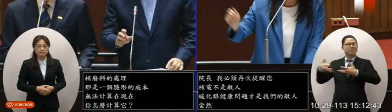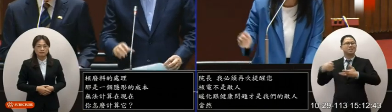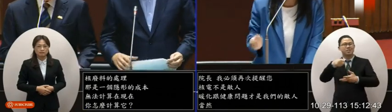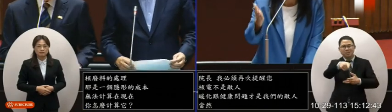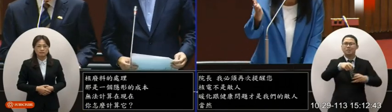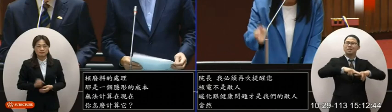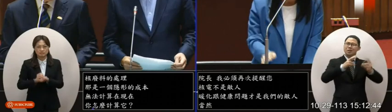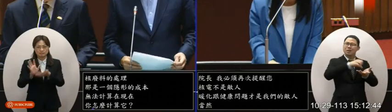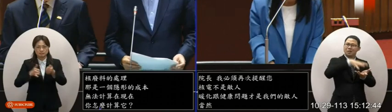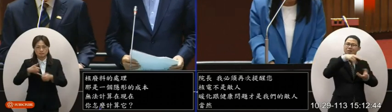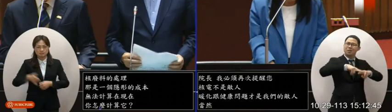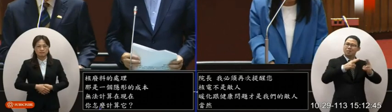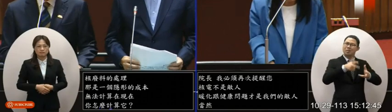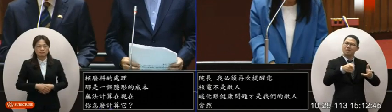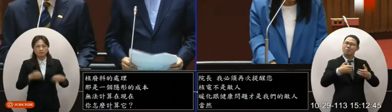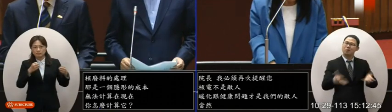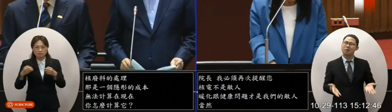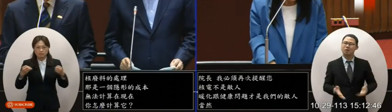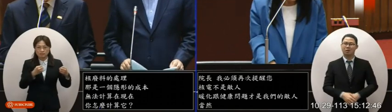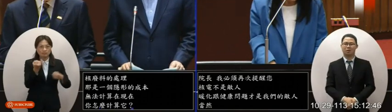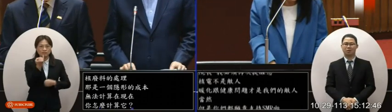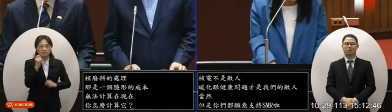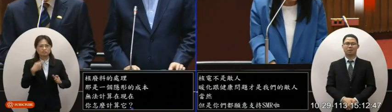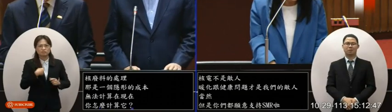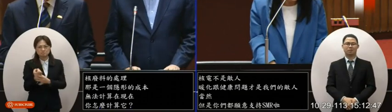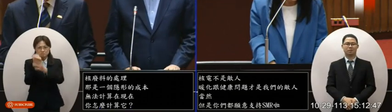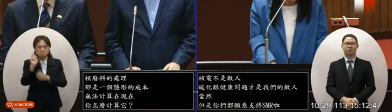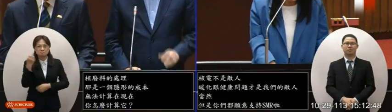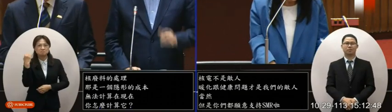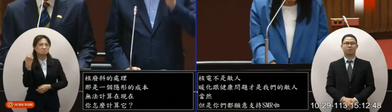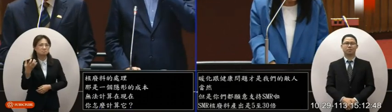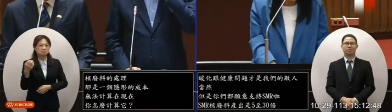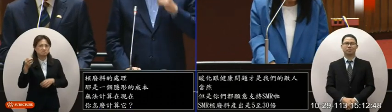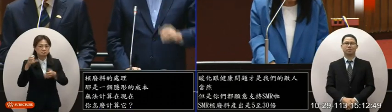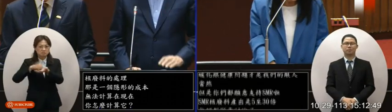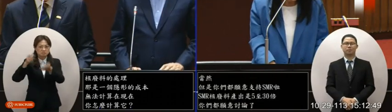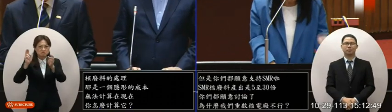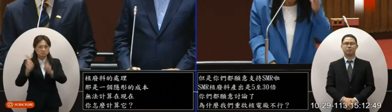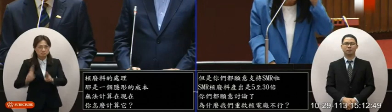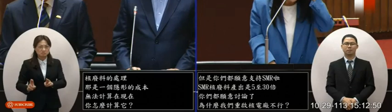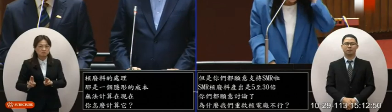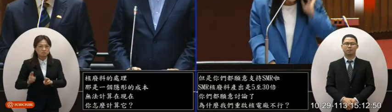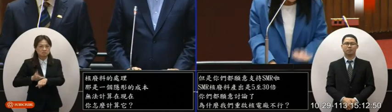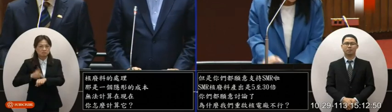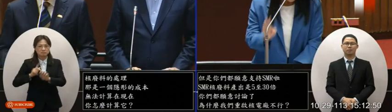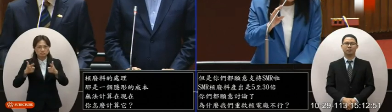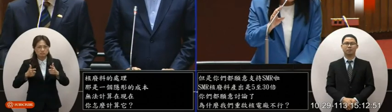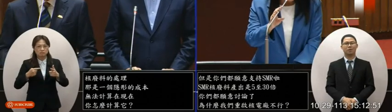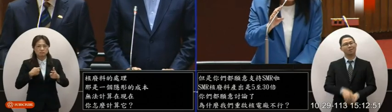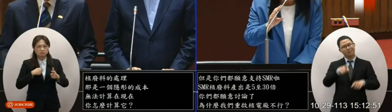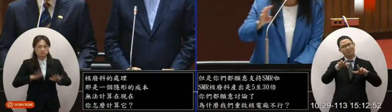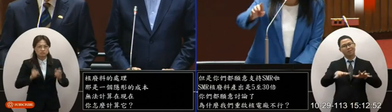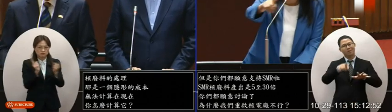電廠不行開放討論不是現在支持哪一種新型的核能技術是我們對所有的新開發的核能技